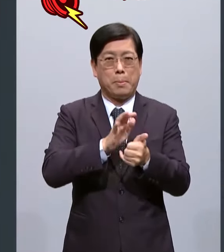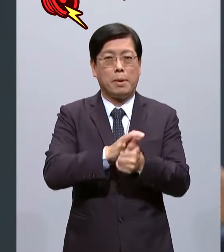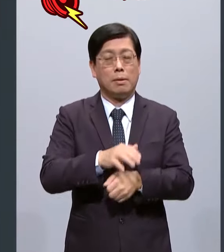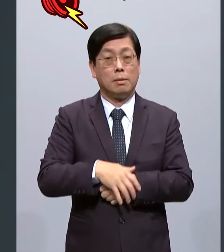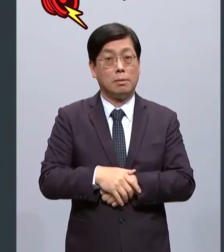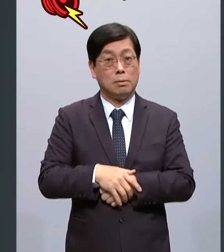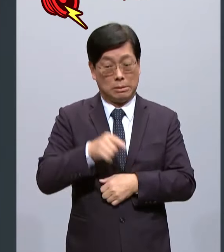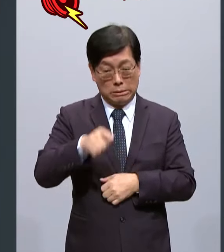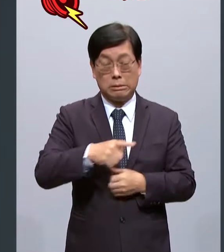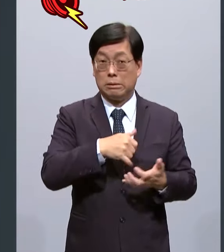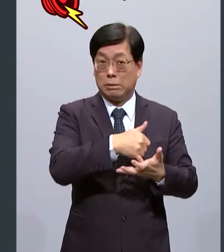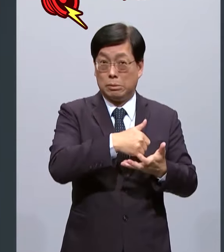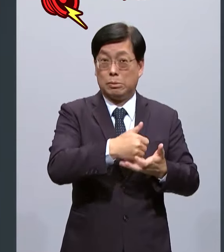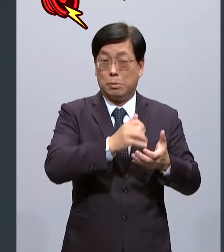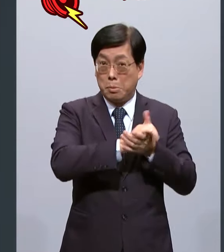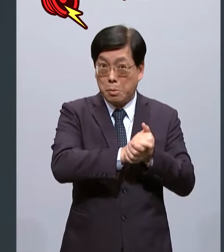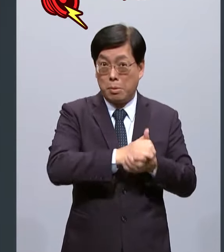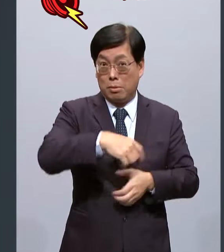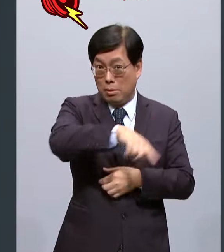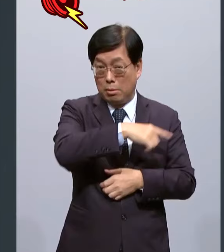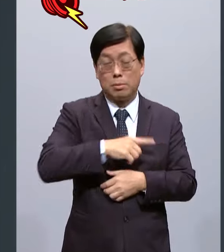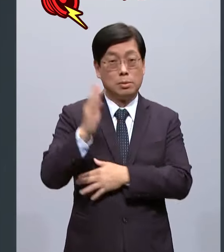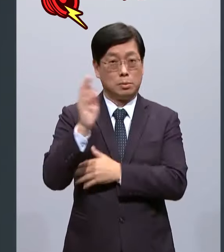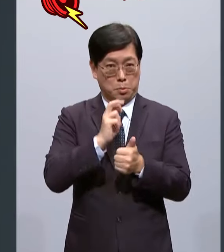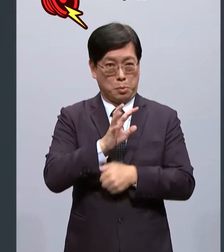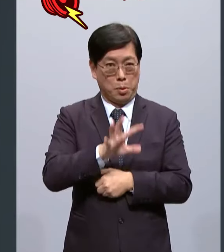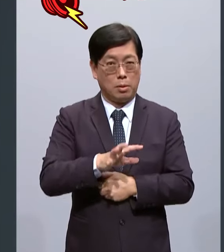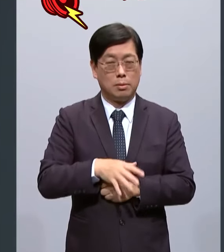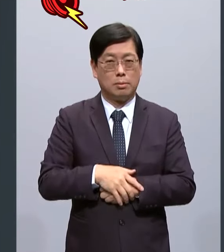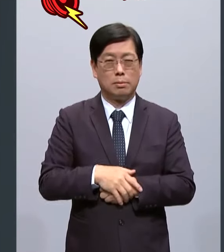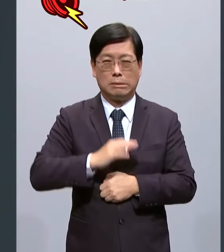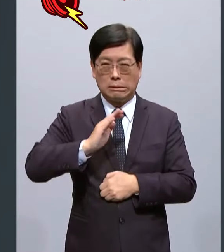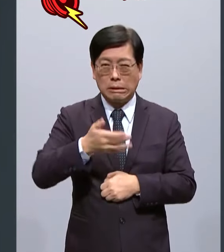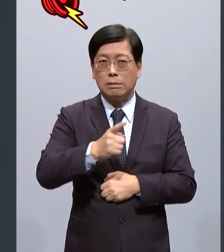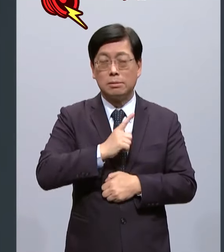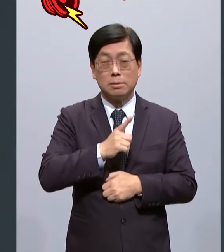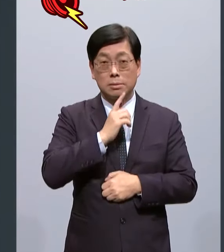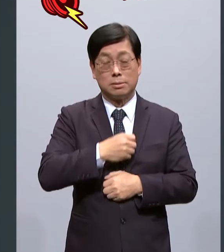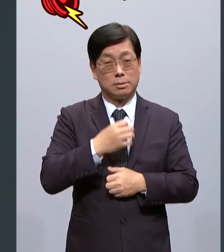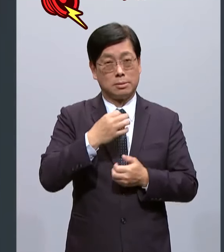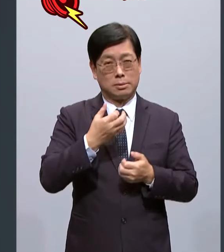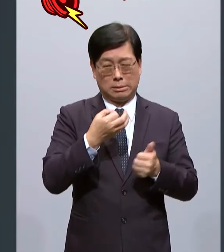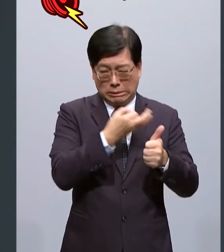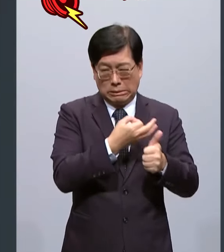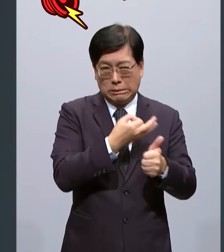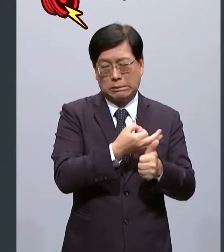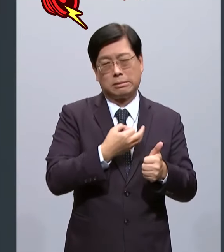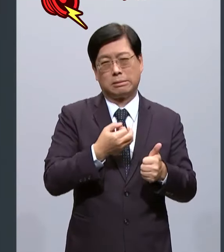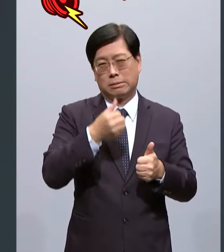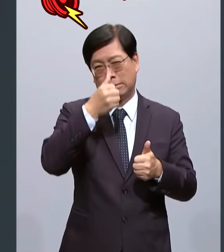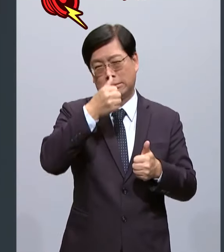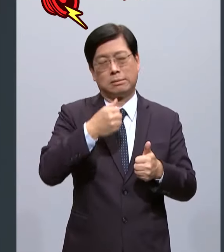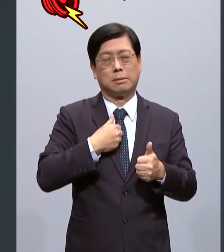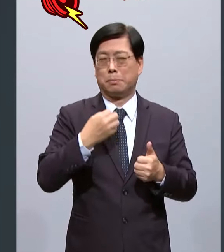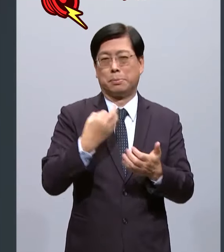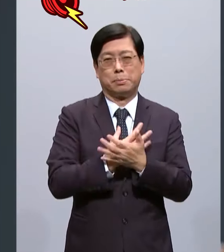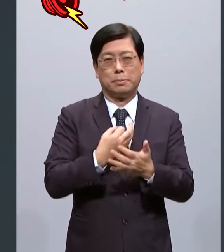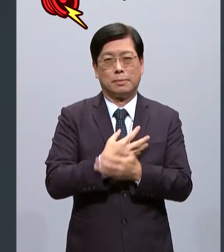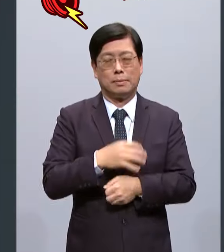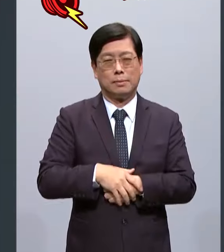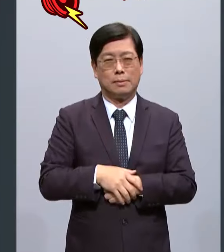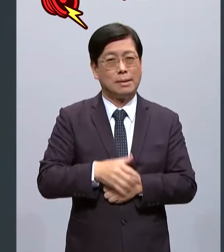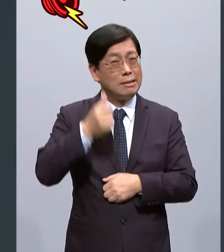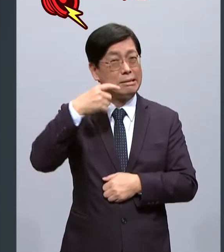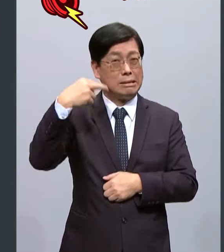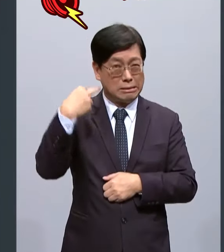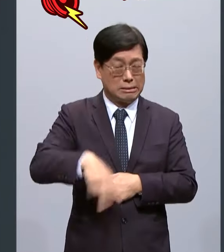虽然这些弱势的民众都有得到政府的照顾但是他们所得的经费常常三餐都不够根